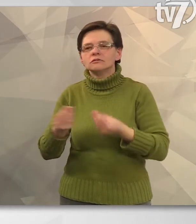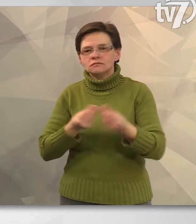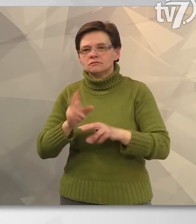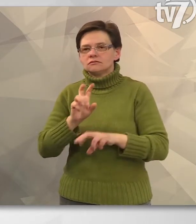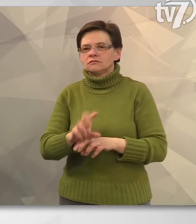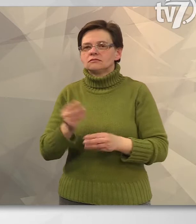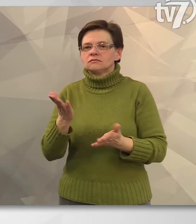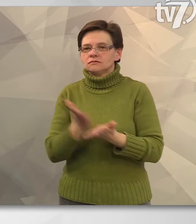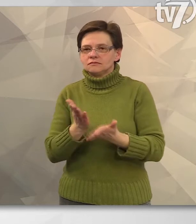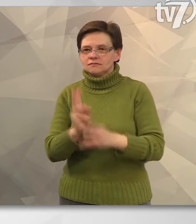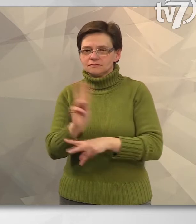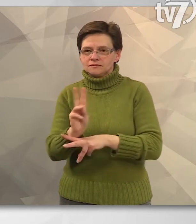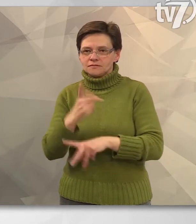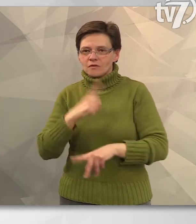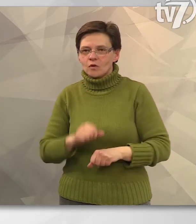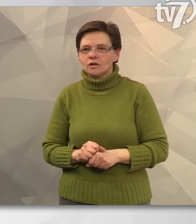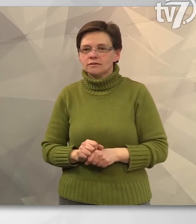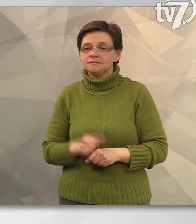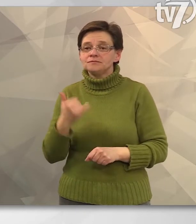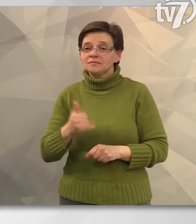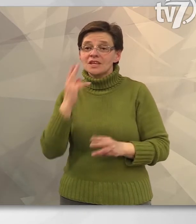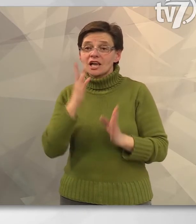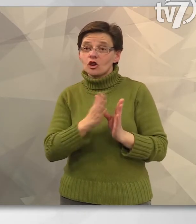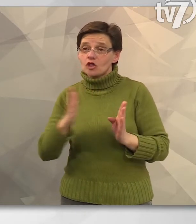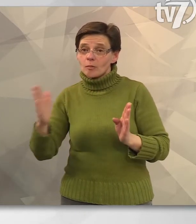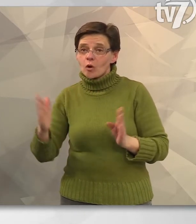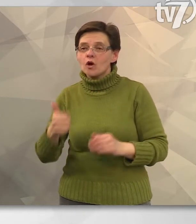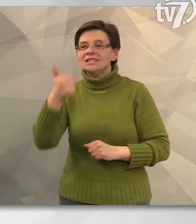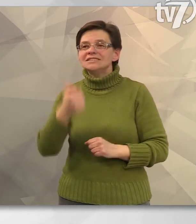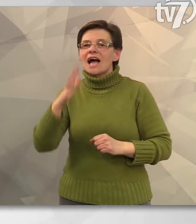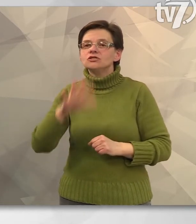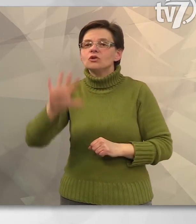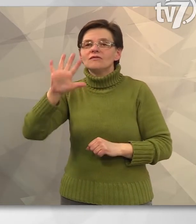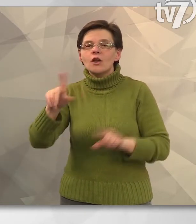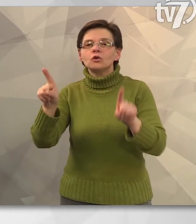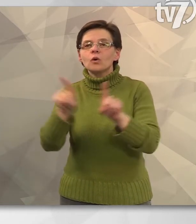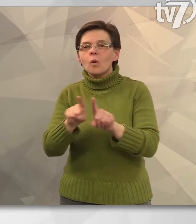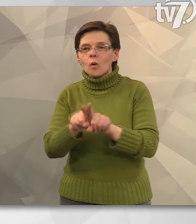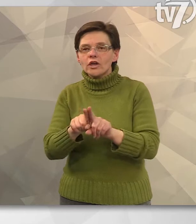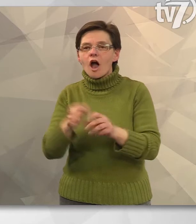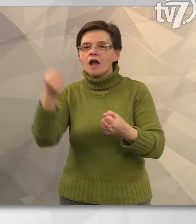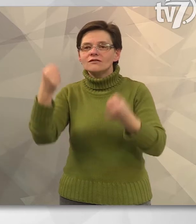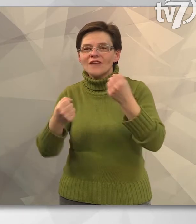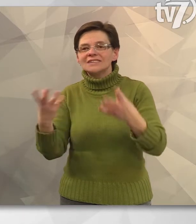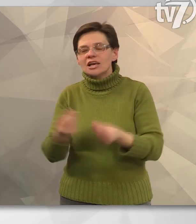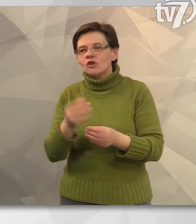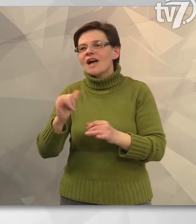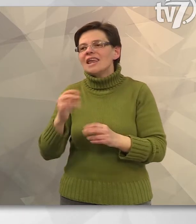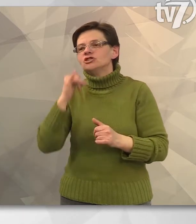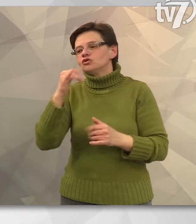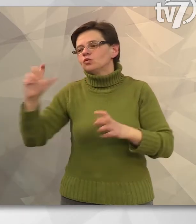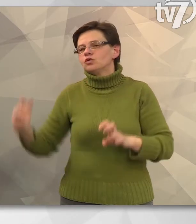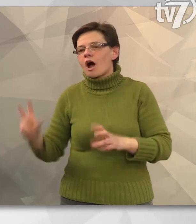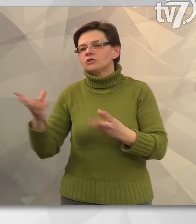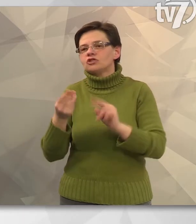előírásszerű használatának ellenőrzésére. Ezeken a napokon az akció során 155 olyan járművezetővel,